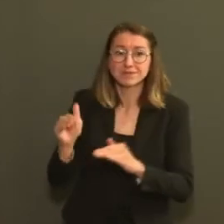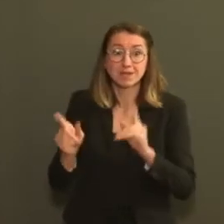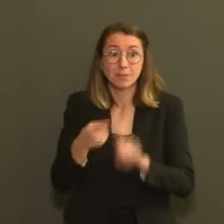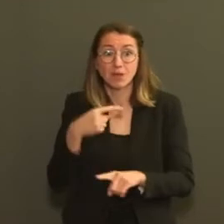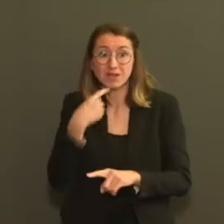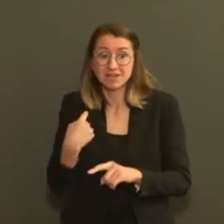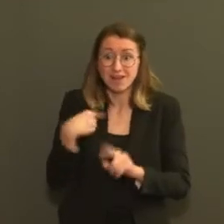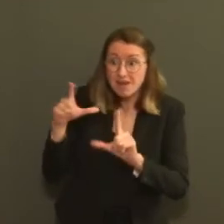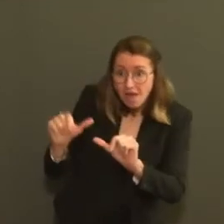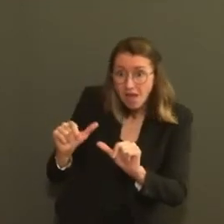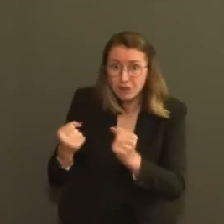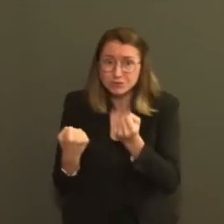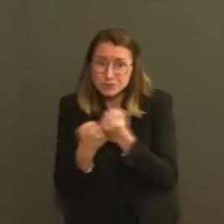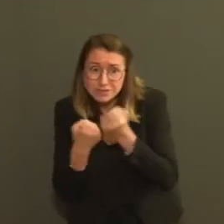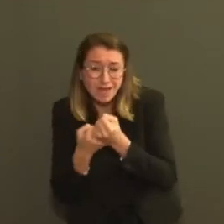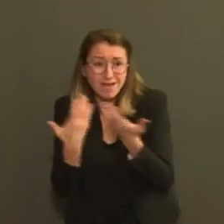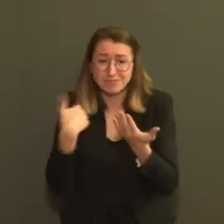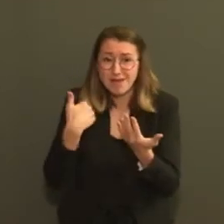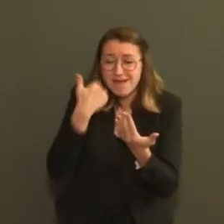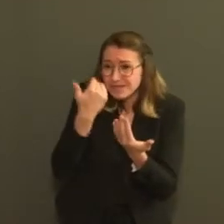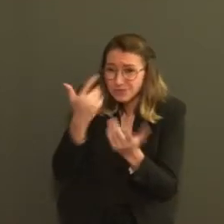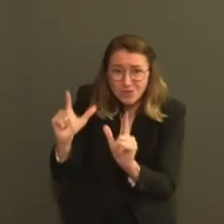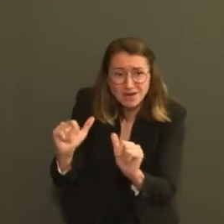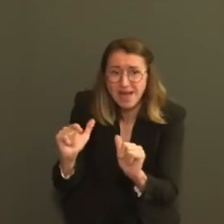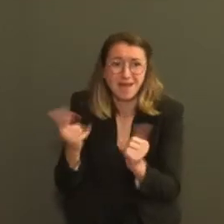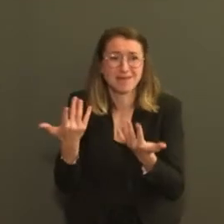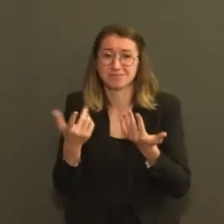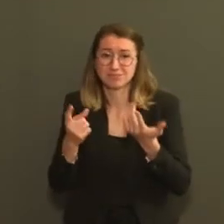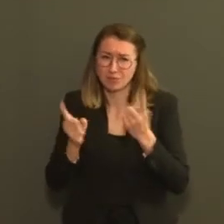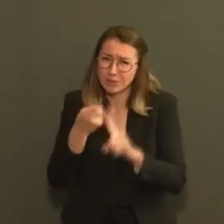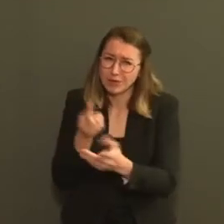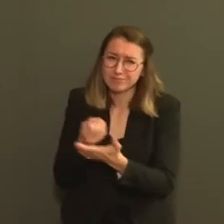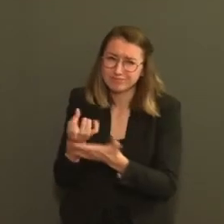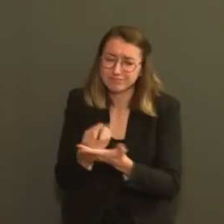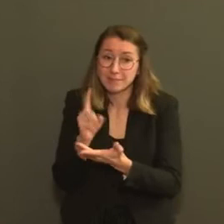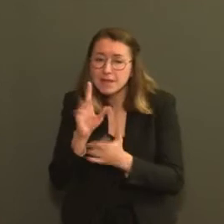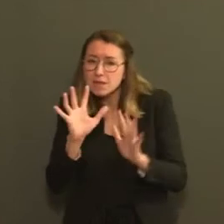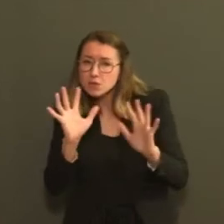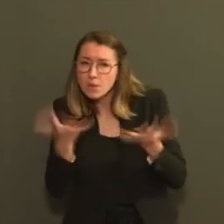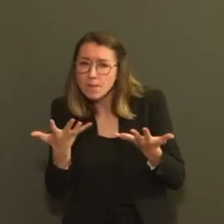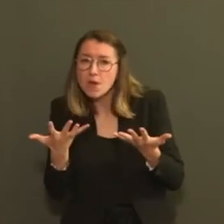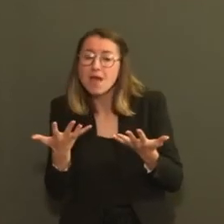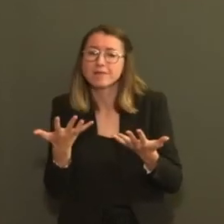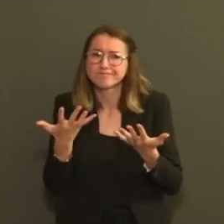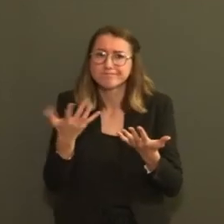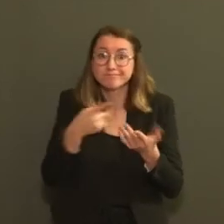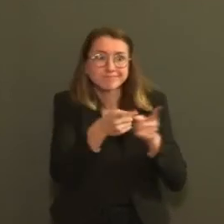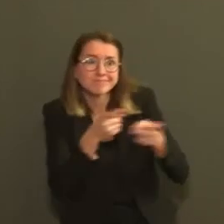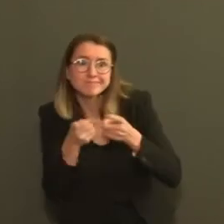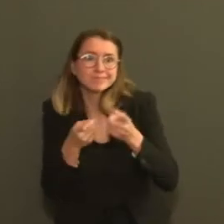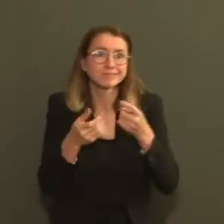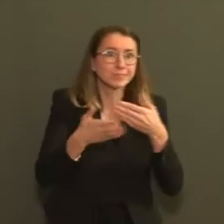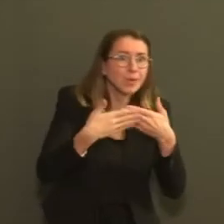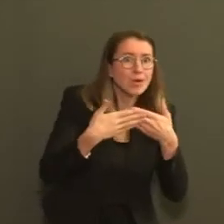leur témoigner notre affection et que notre affection va passer par une limitation des contacts étroits au strict minimum.